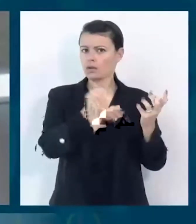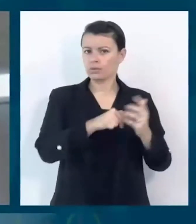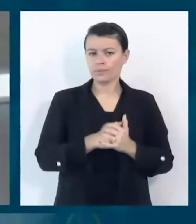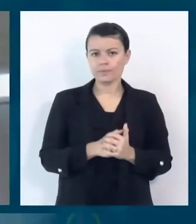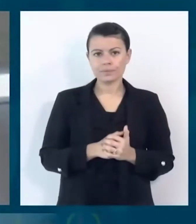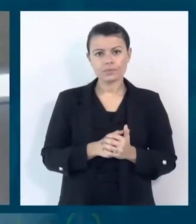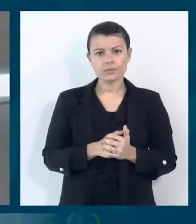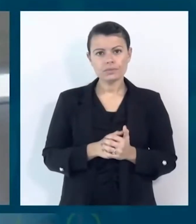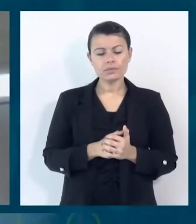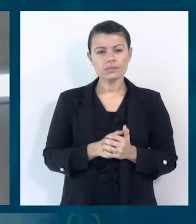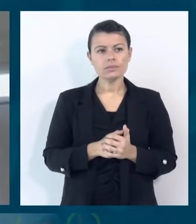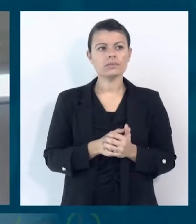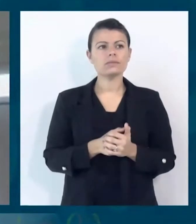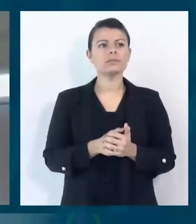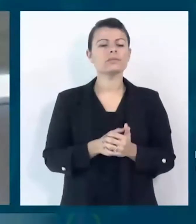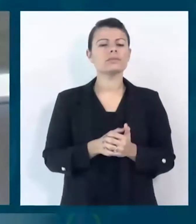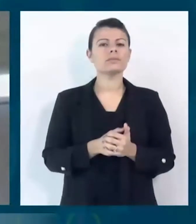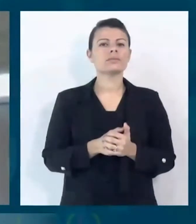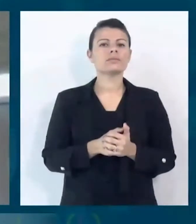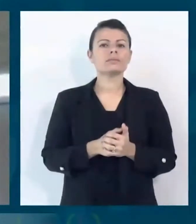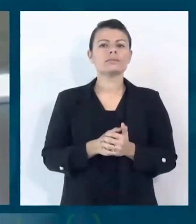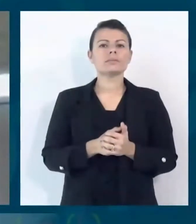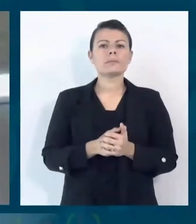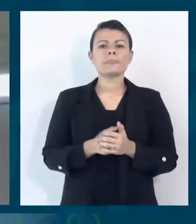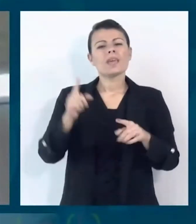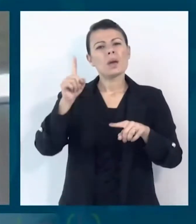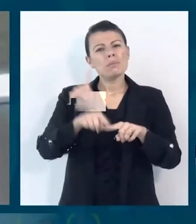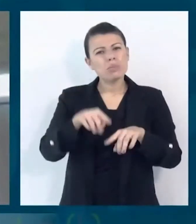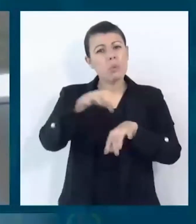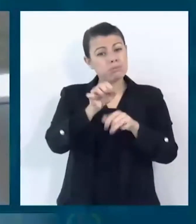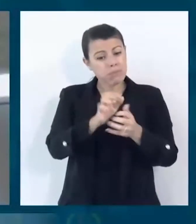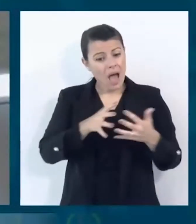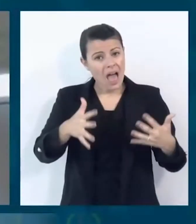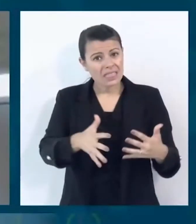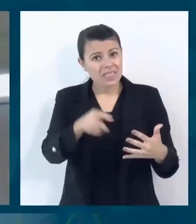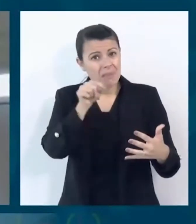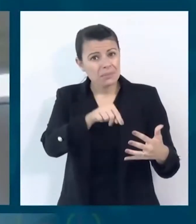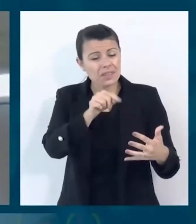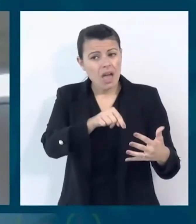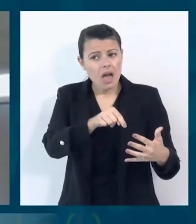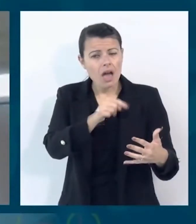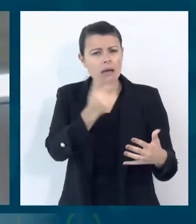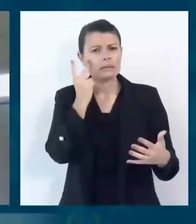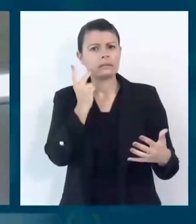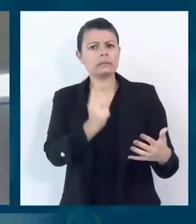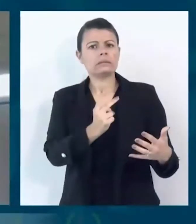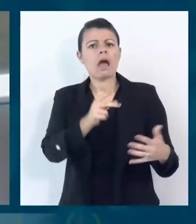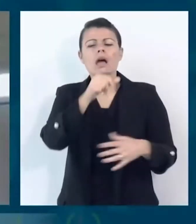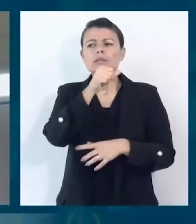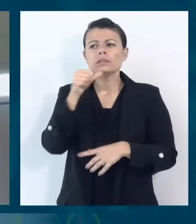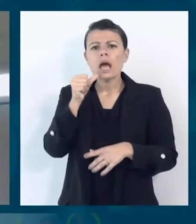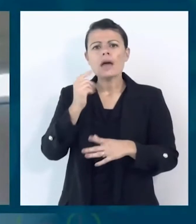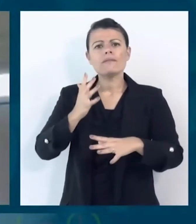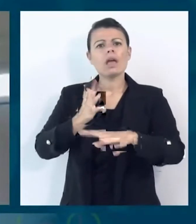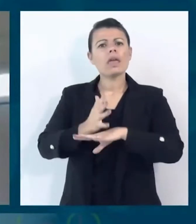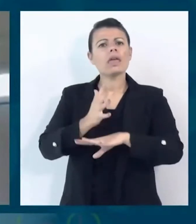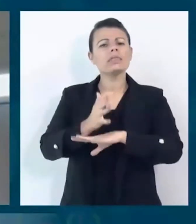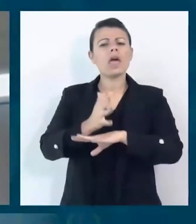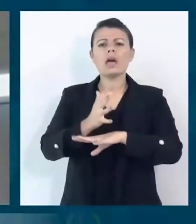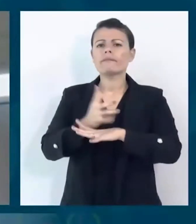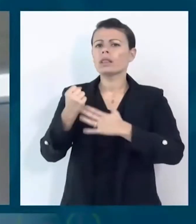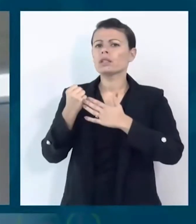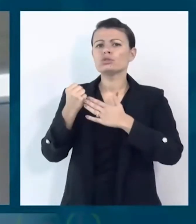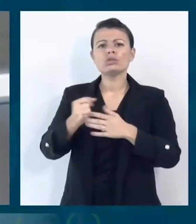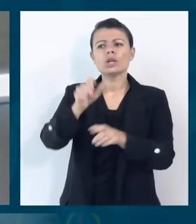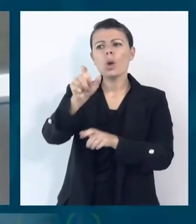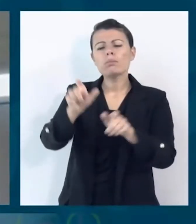Inoltre ha cresciuto la necessità di garantire le misure di sostegno e di accesso ai servizi per le